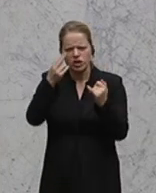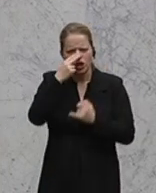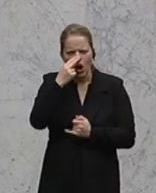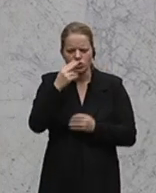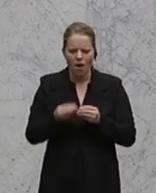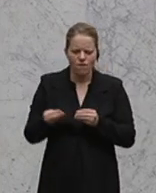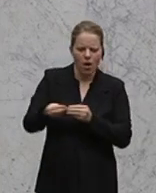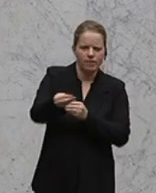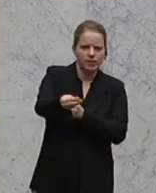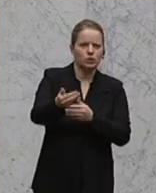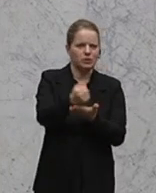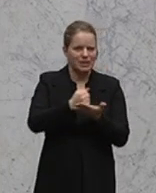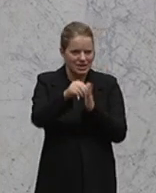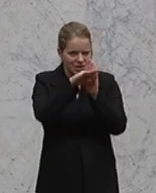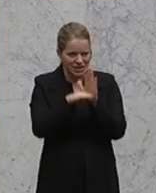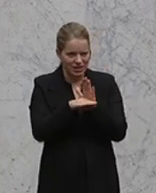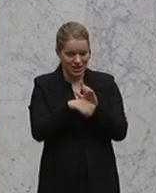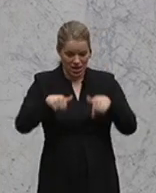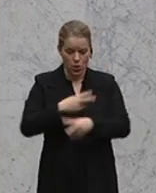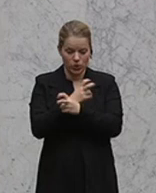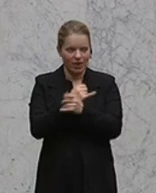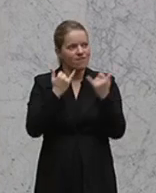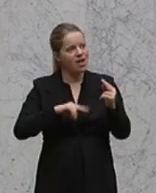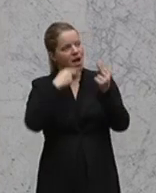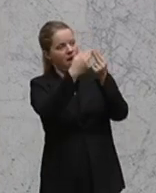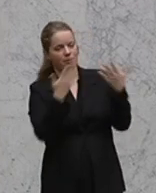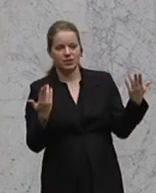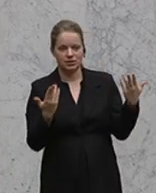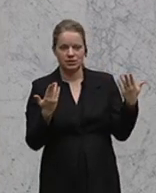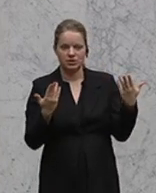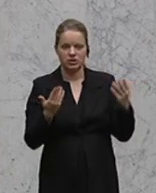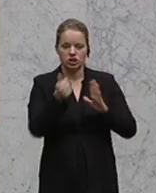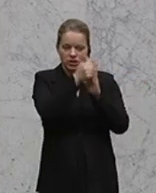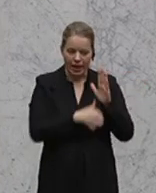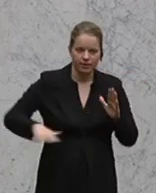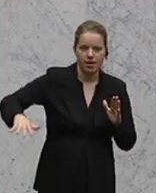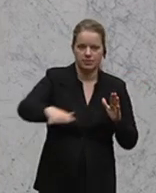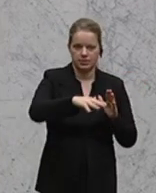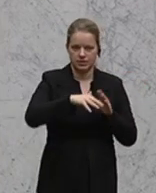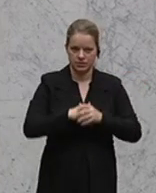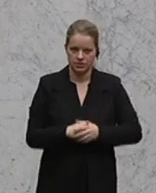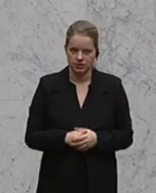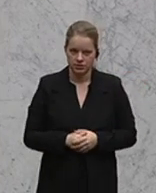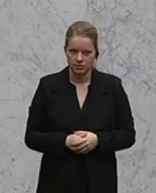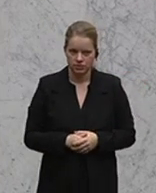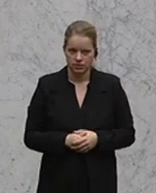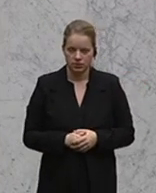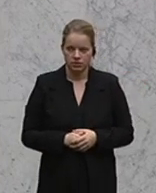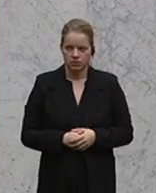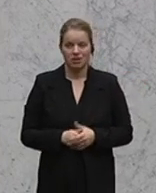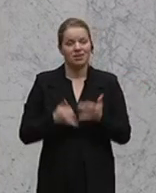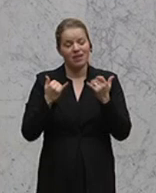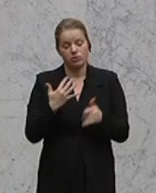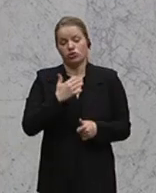Fortpflanzungsmedizingesetz aus Österreich, den Standards an, die wir im Umfeld haben. Es ist uns jetzt